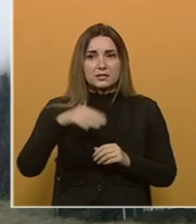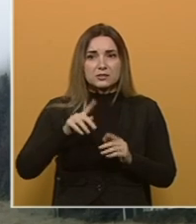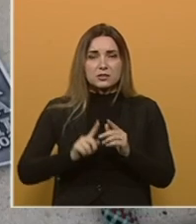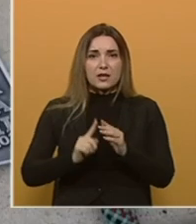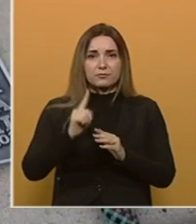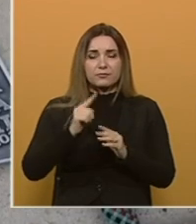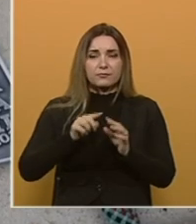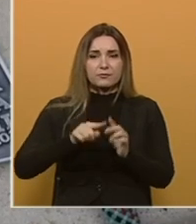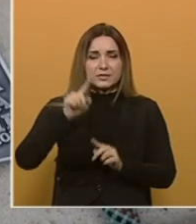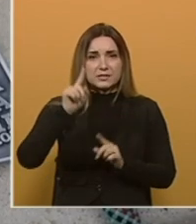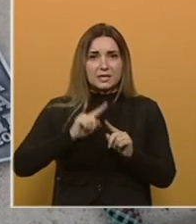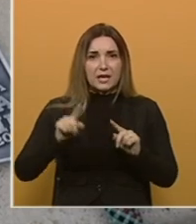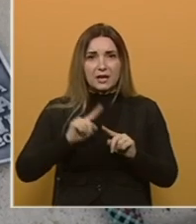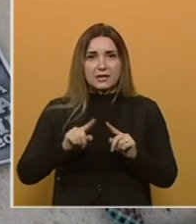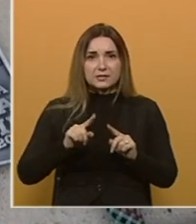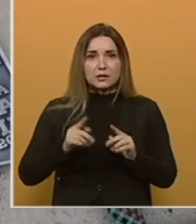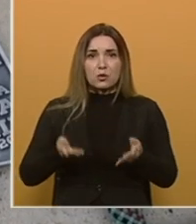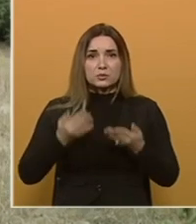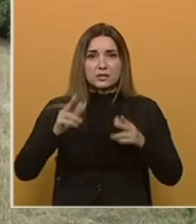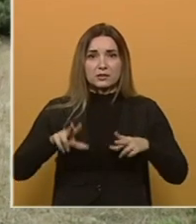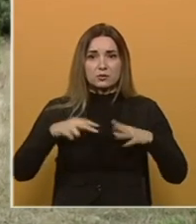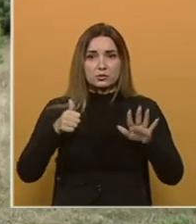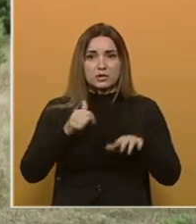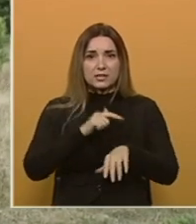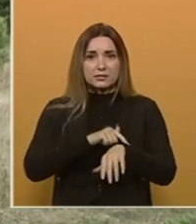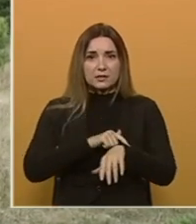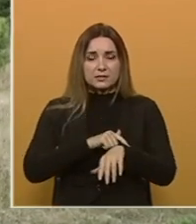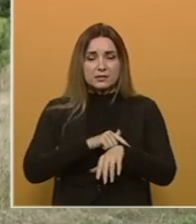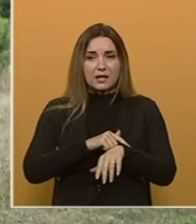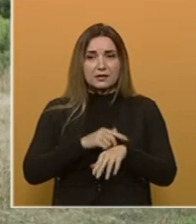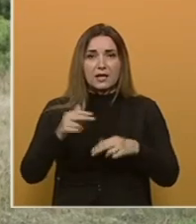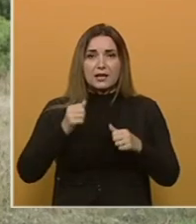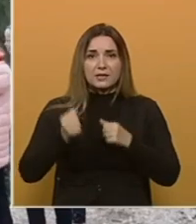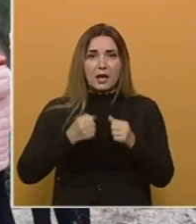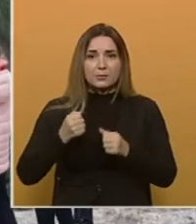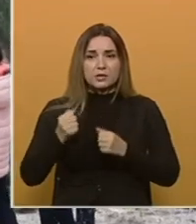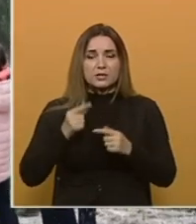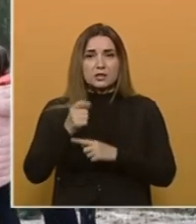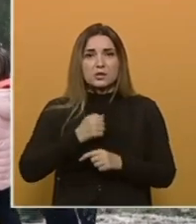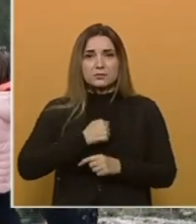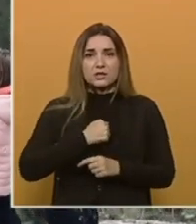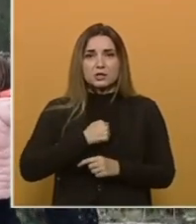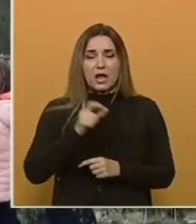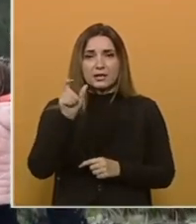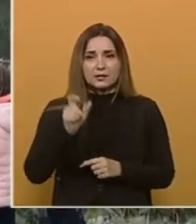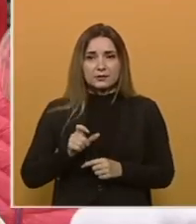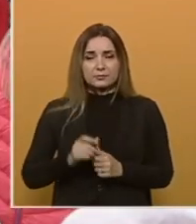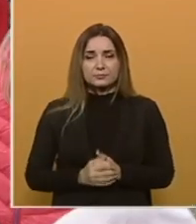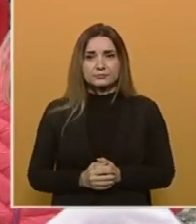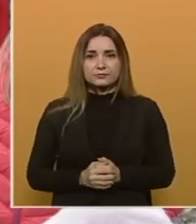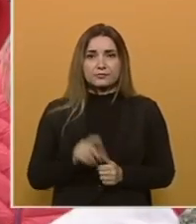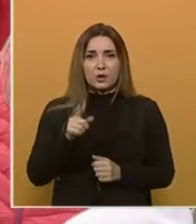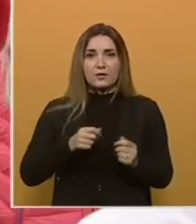visinske razlike, čiji start je jutro su 6 sati bio u Mostarskoj Grabovici, najbrže je strčao s pričanin Daniel Krstulović-Opara.